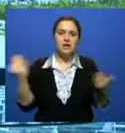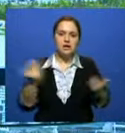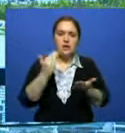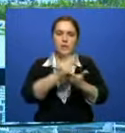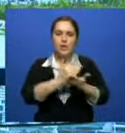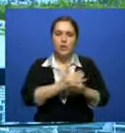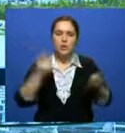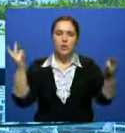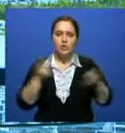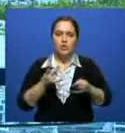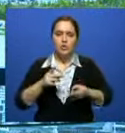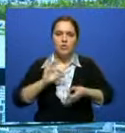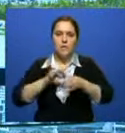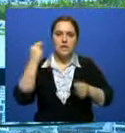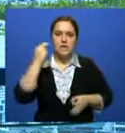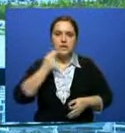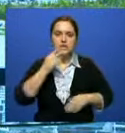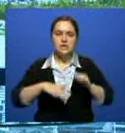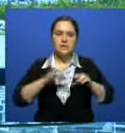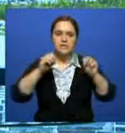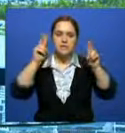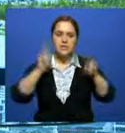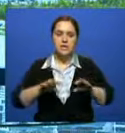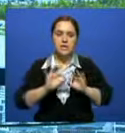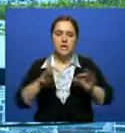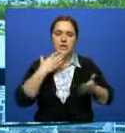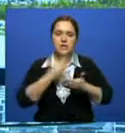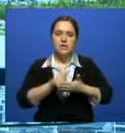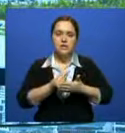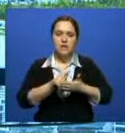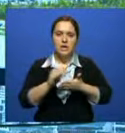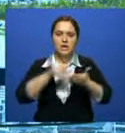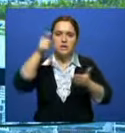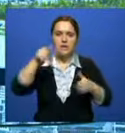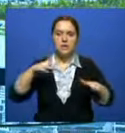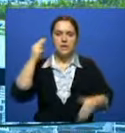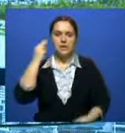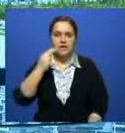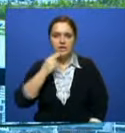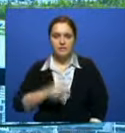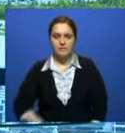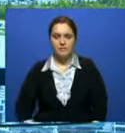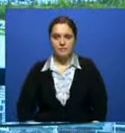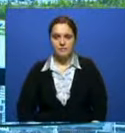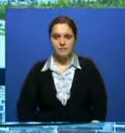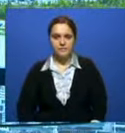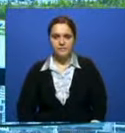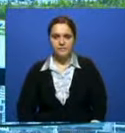программы необходимо обратить пристальное внимание, китайские эксперты поделились с нашими корреспондентами в Поднебесной.